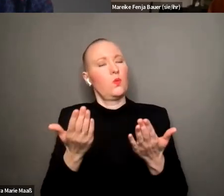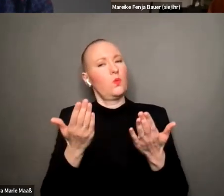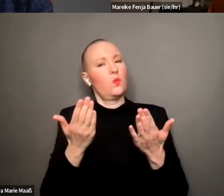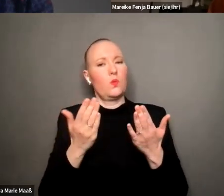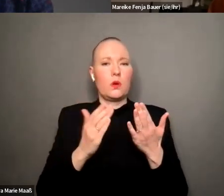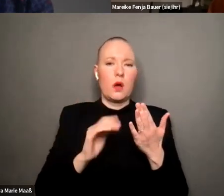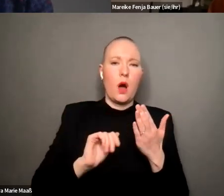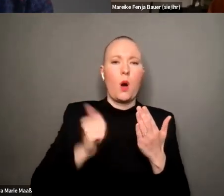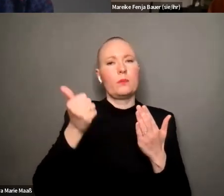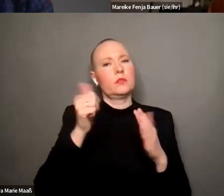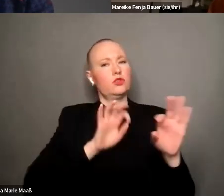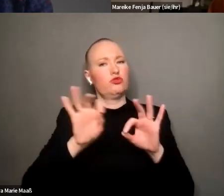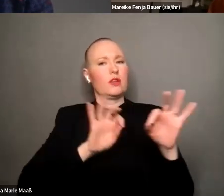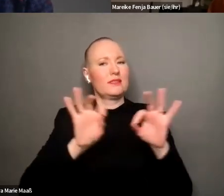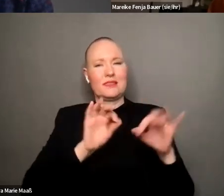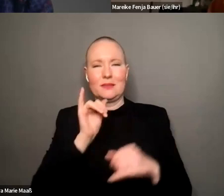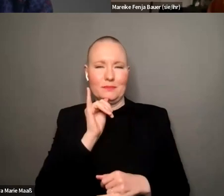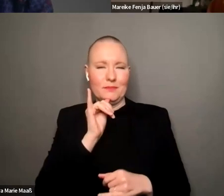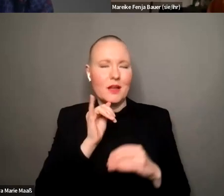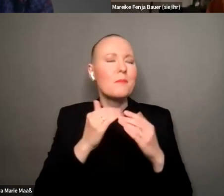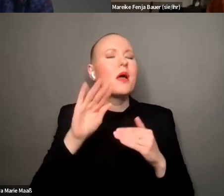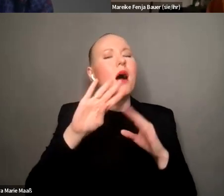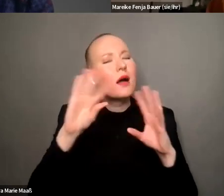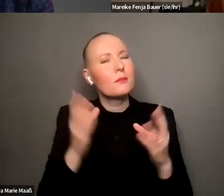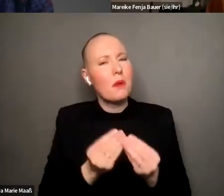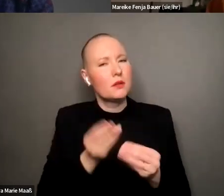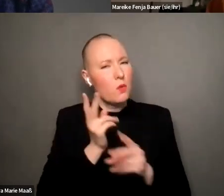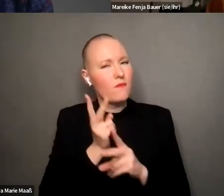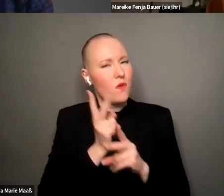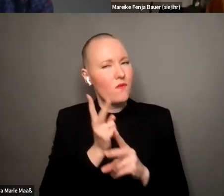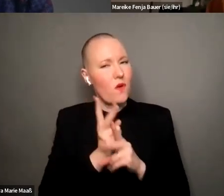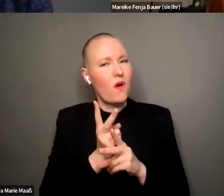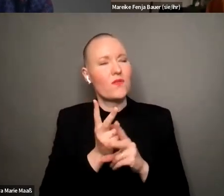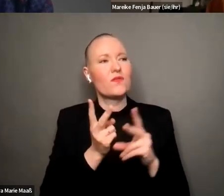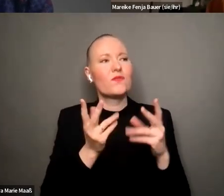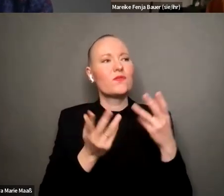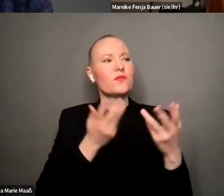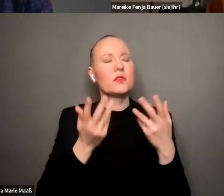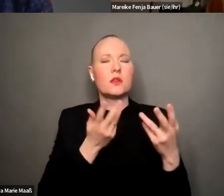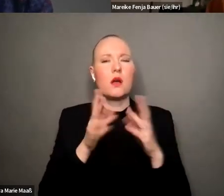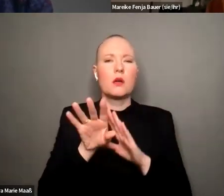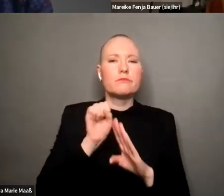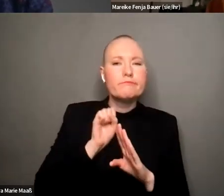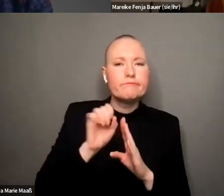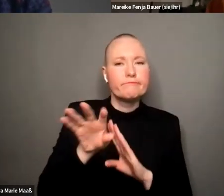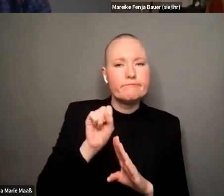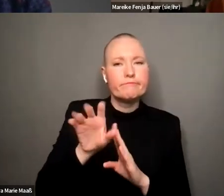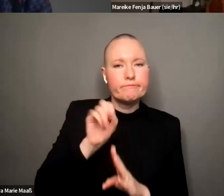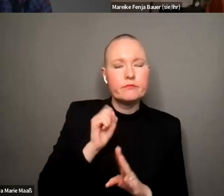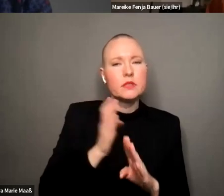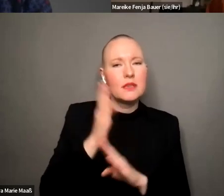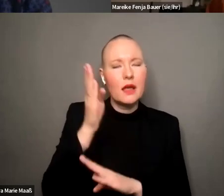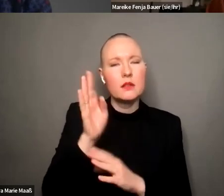einfach allgemein dieses ständige instrumentalisieren und auch kapern von trends dass du das da